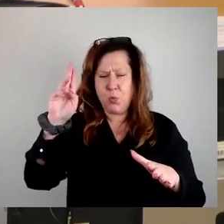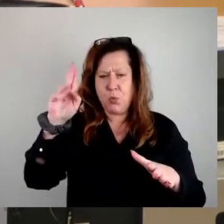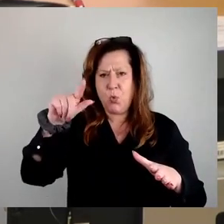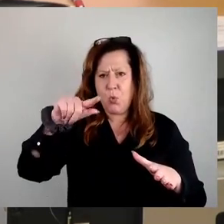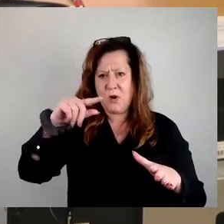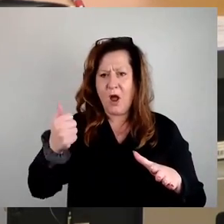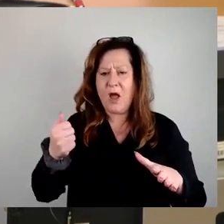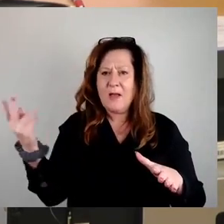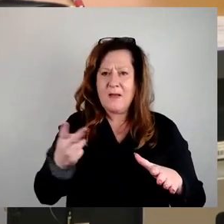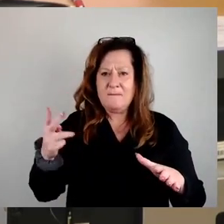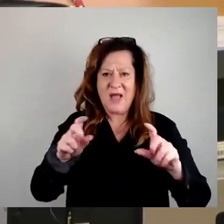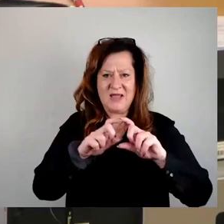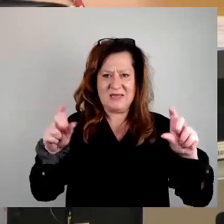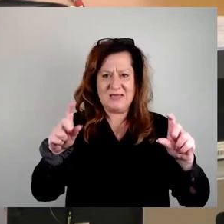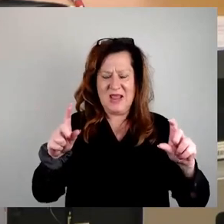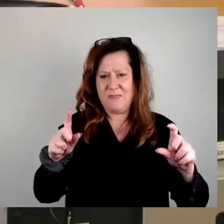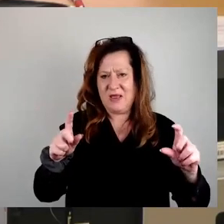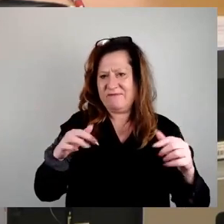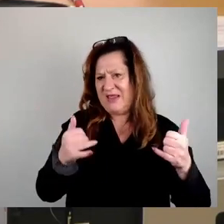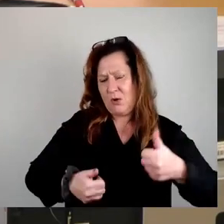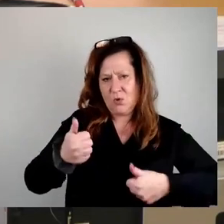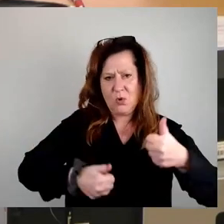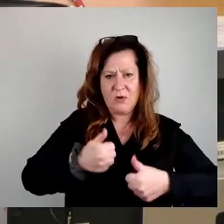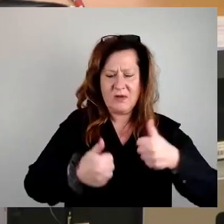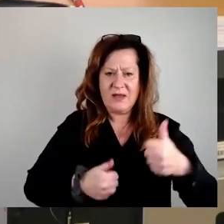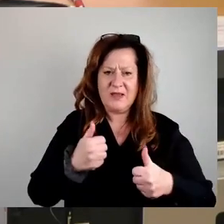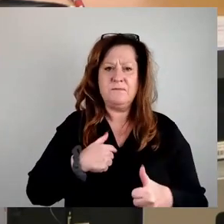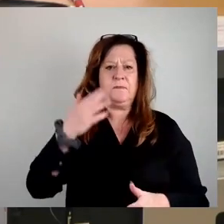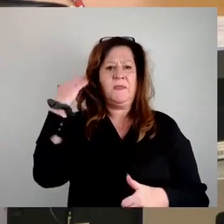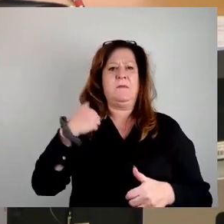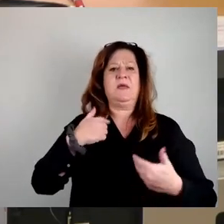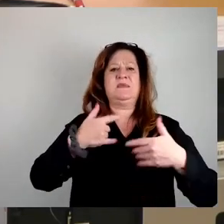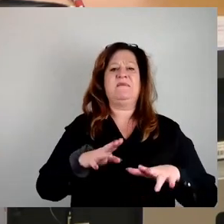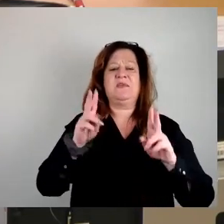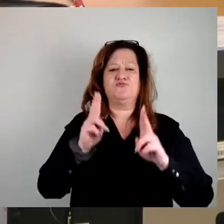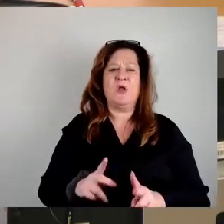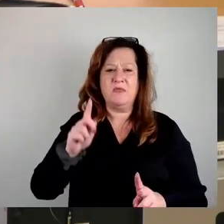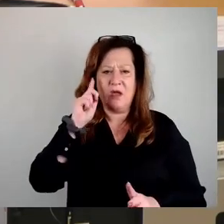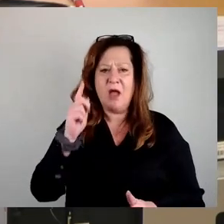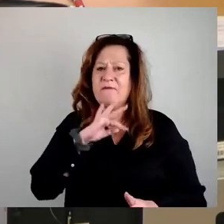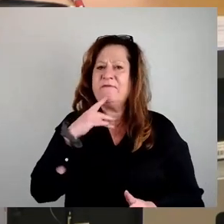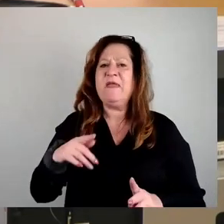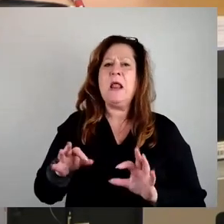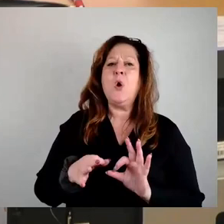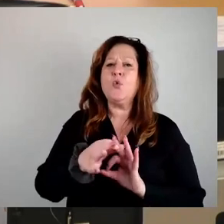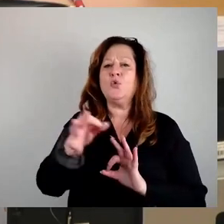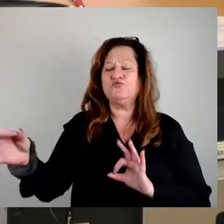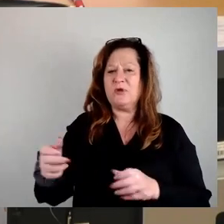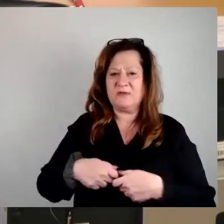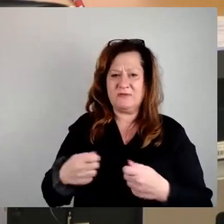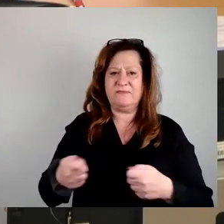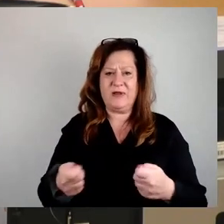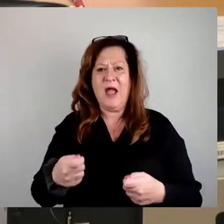im Vorfeld, ich war damals ja schon Stadtrat und in diesem Bereich wurden damals viele Grundstücksverkäufe verhindert. Hätte man diese nicht